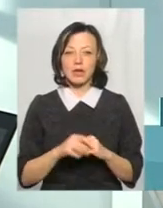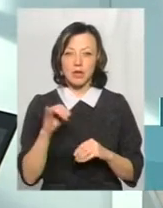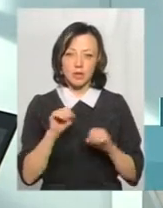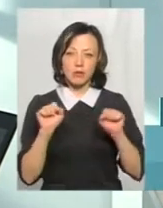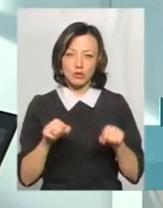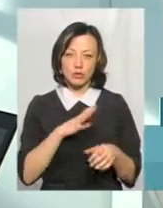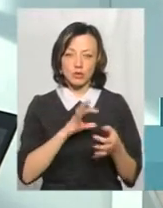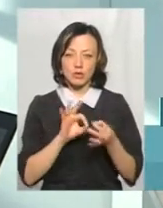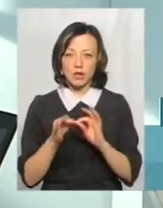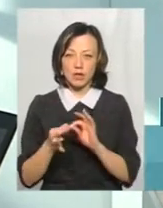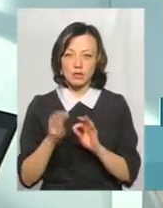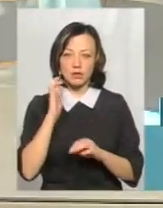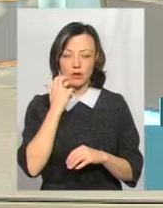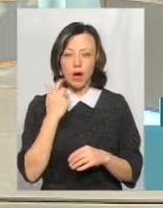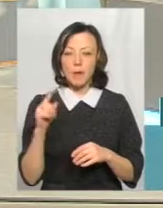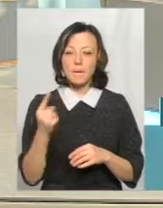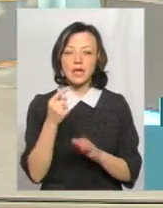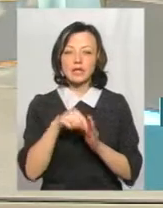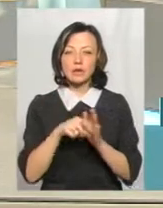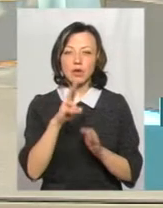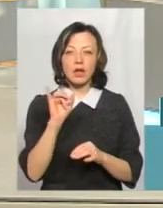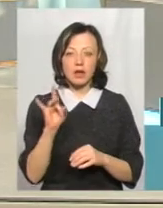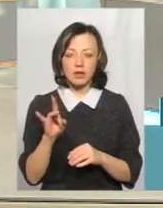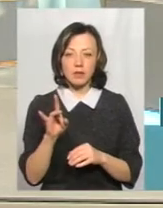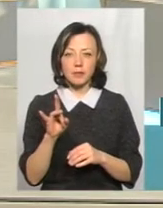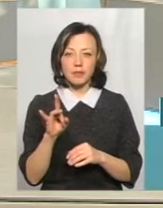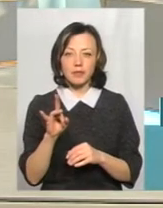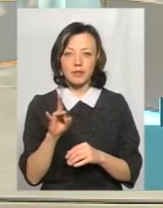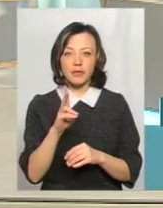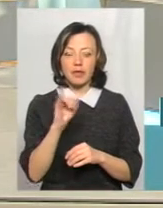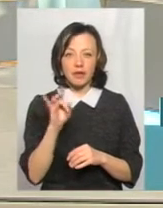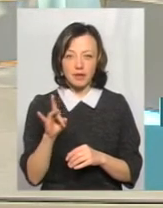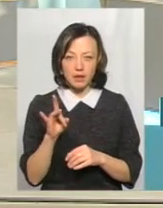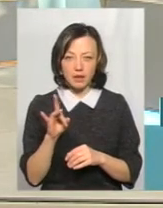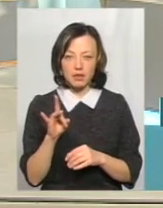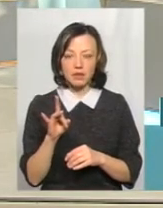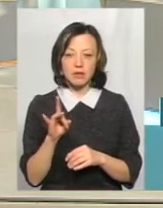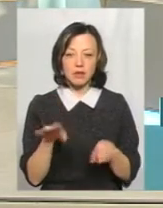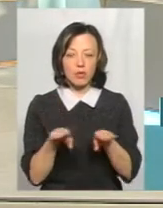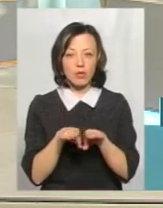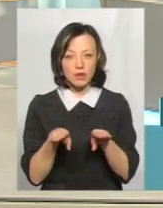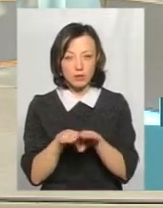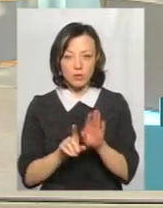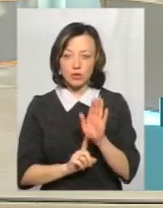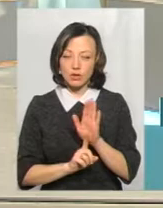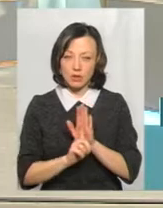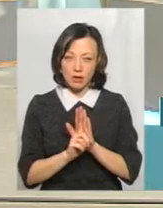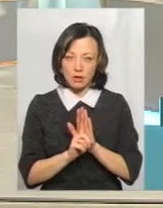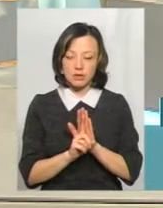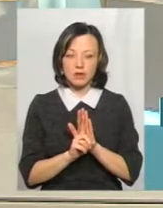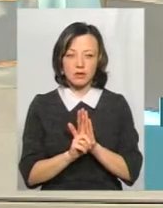може бути ускладення серйозні. перші сіптоми корі? А при корі чимось подібно починається,